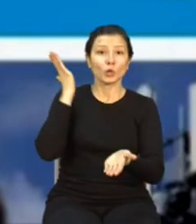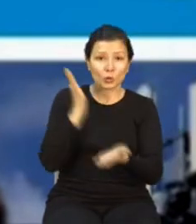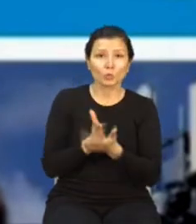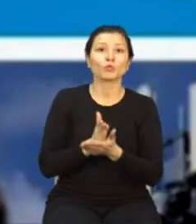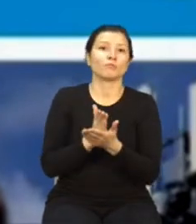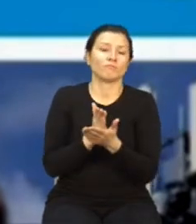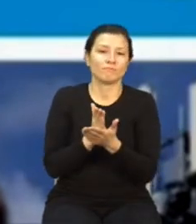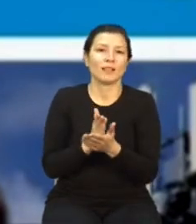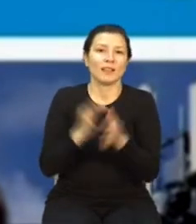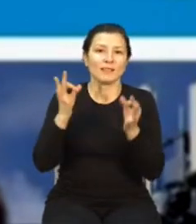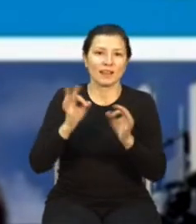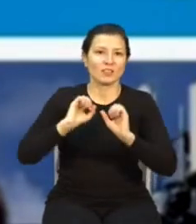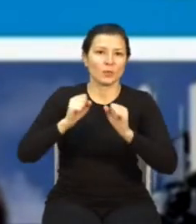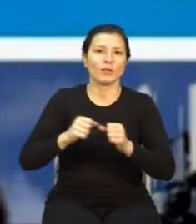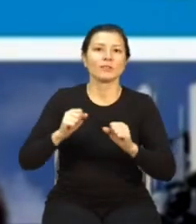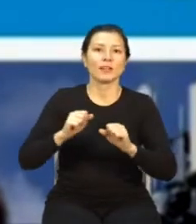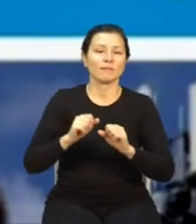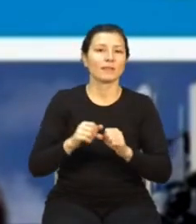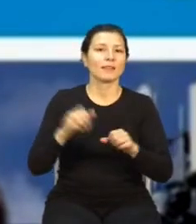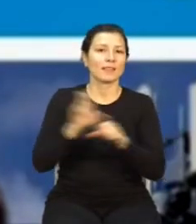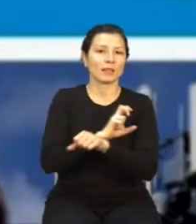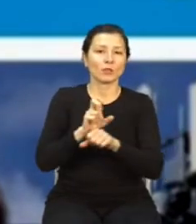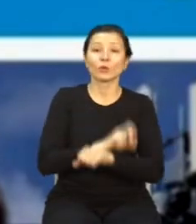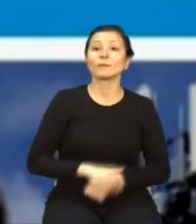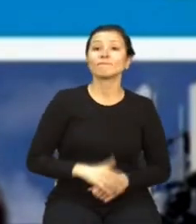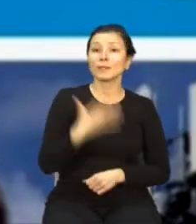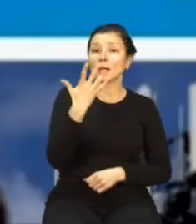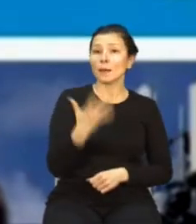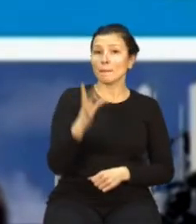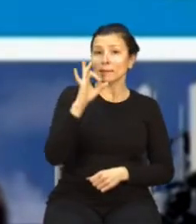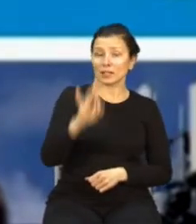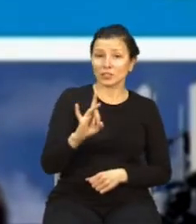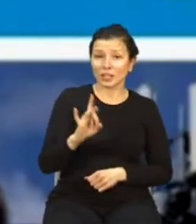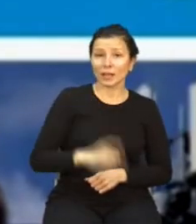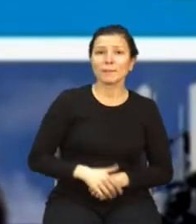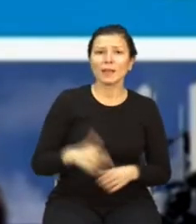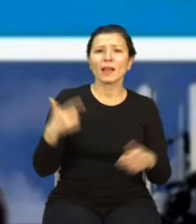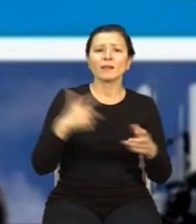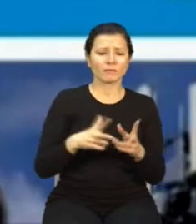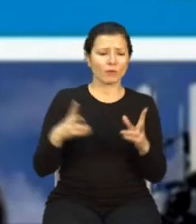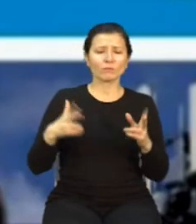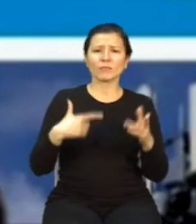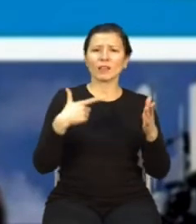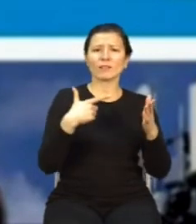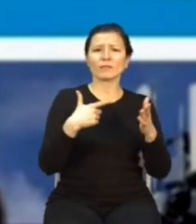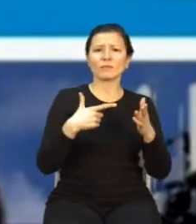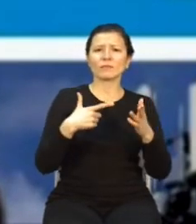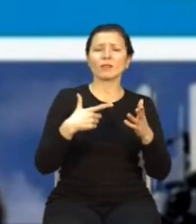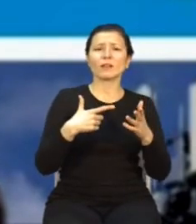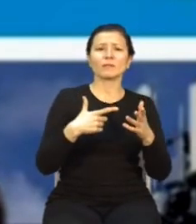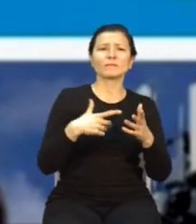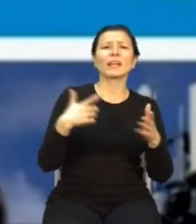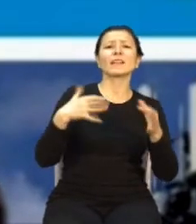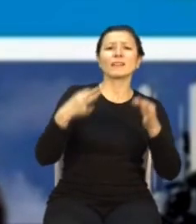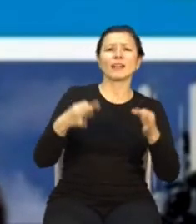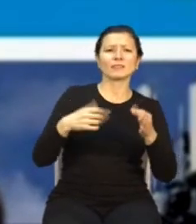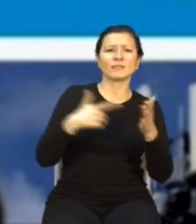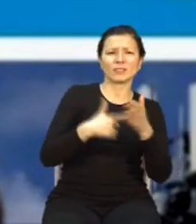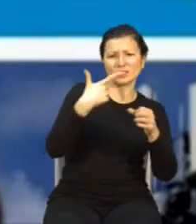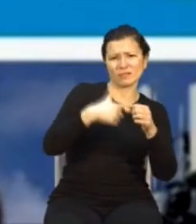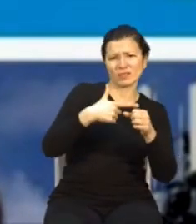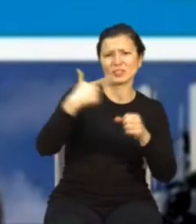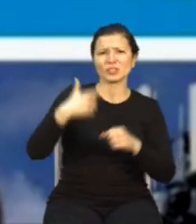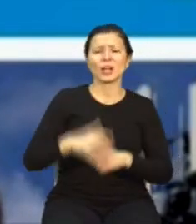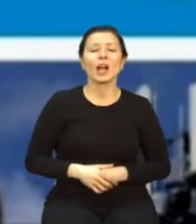5G w AMG 2020 obiecuje otworzyć przed nami nowe możliwości